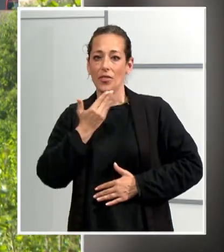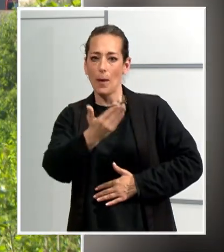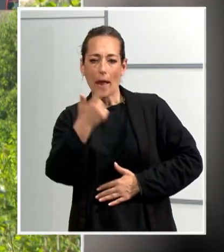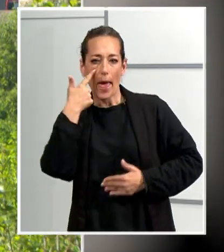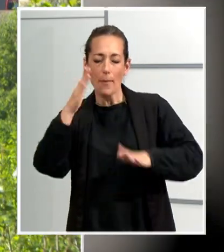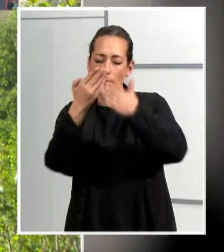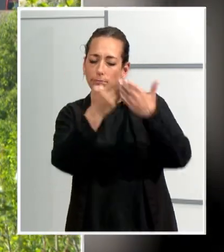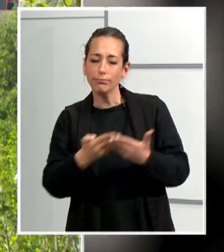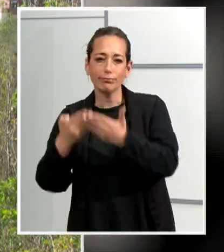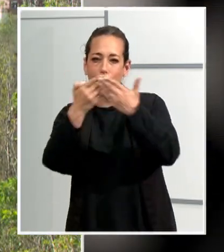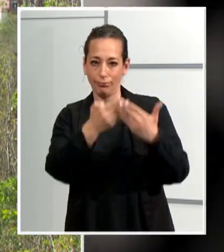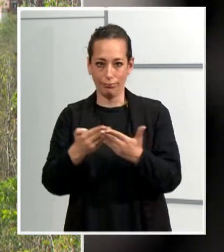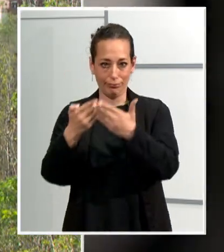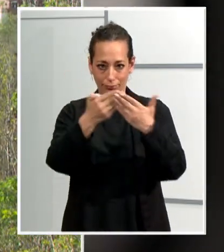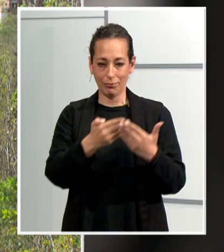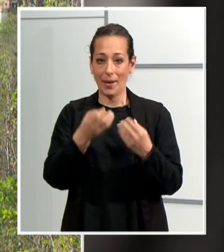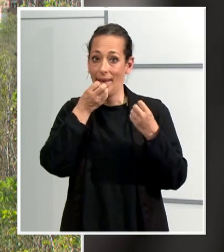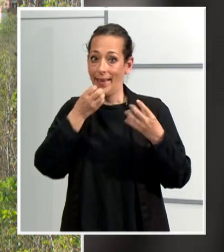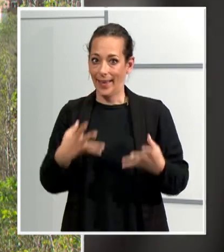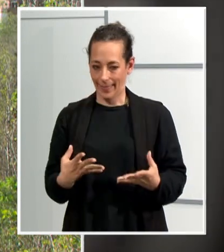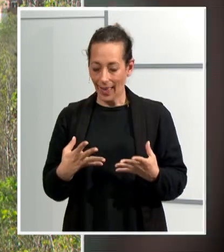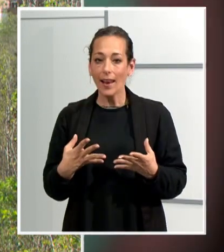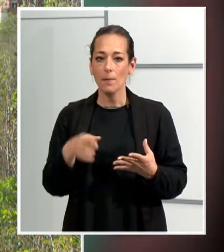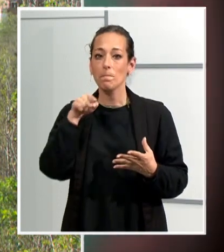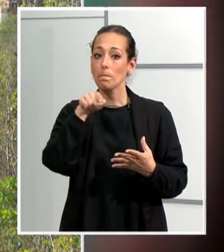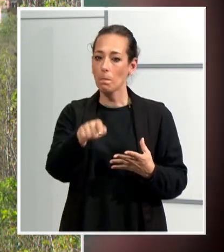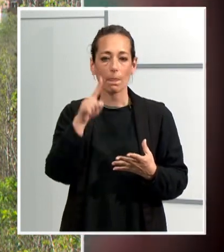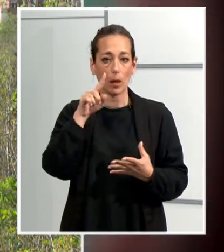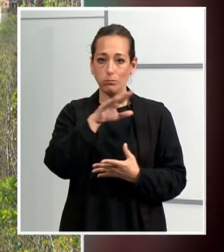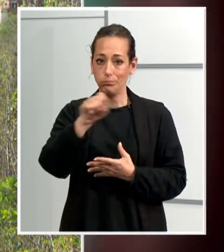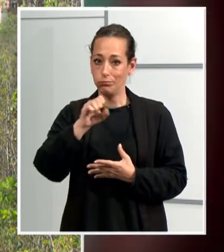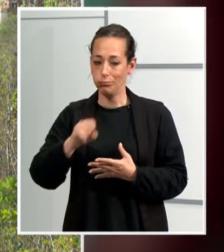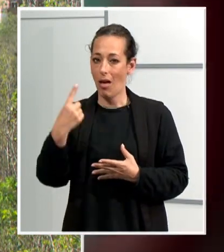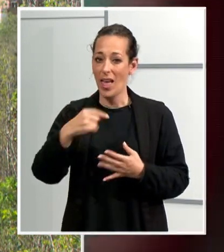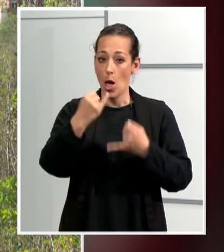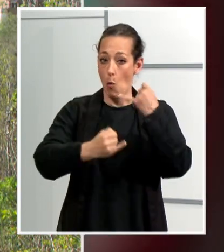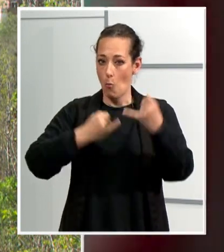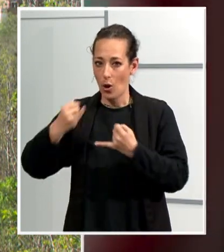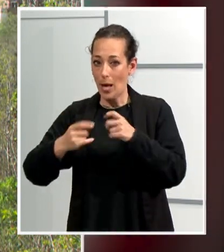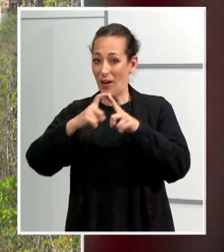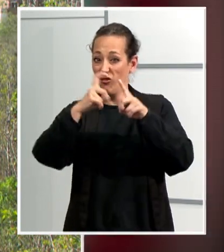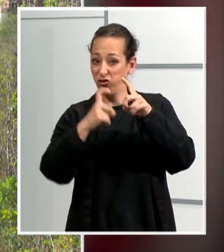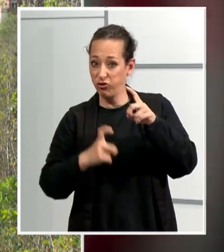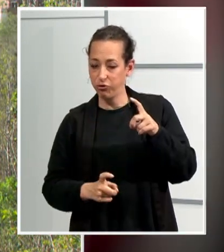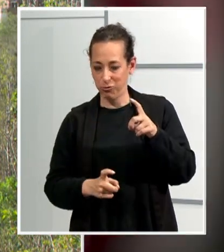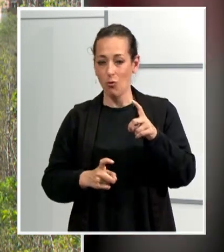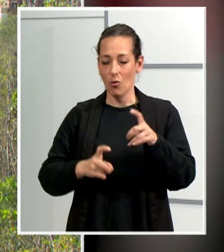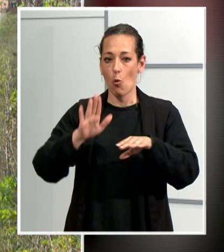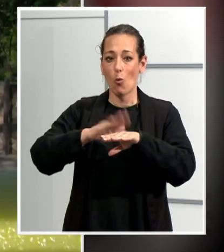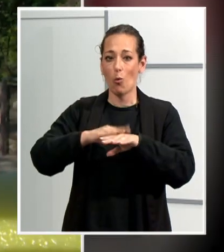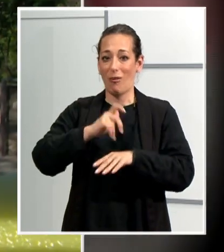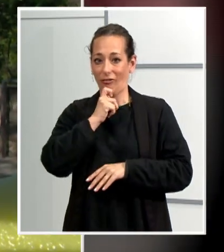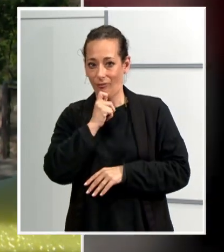pont a l'UPC. En aquest s'advertia que presentava diverses patologies com ares cardes conseqüència del seu envelliment.